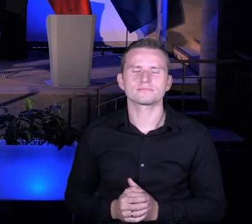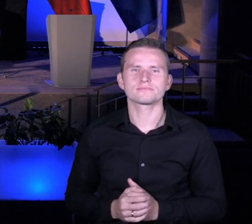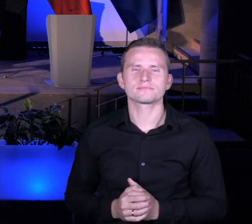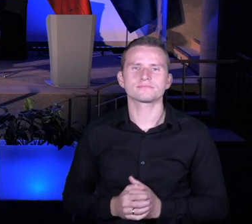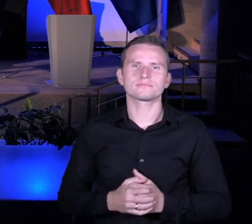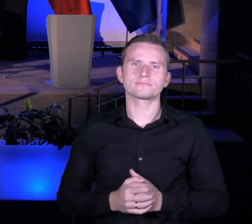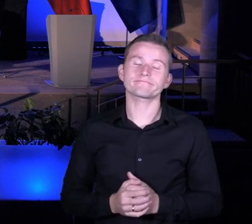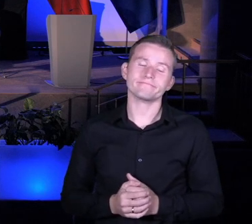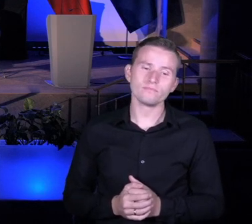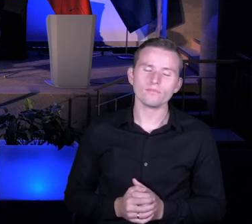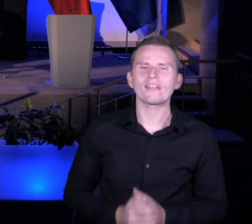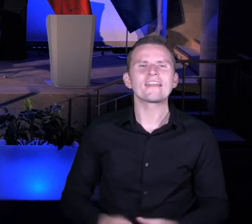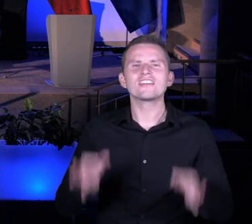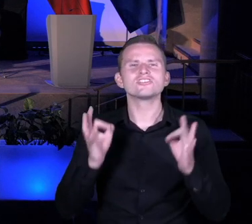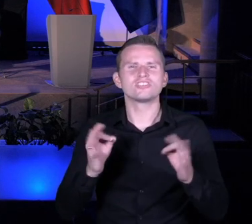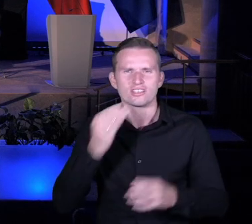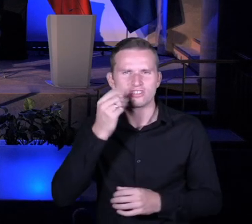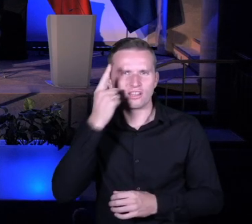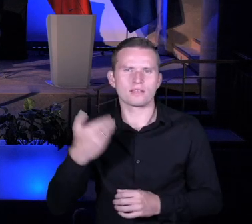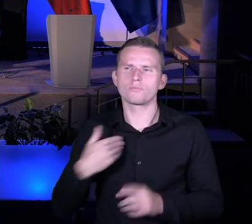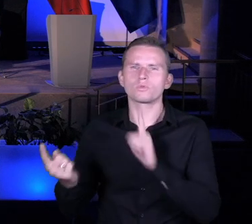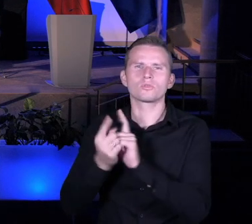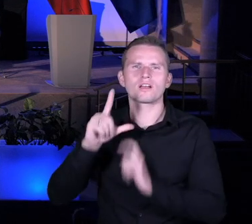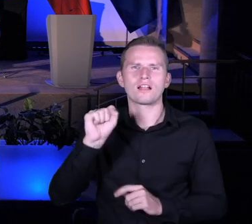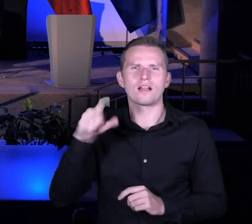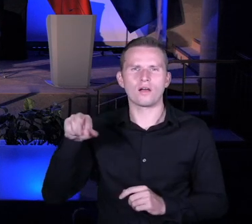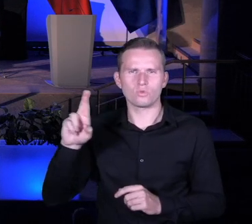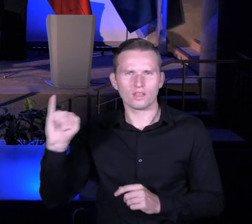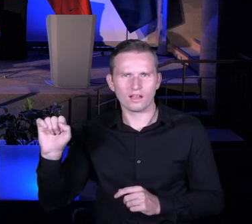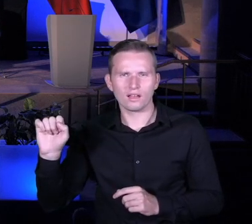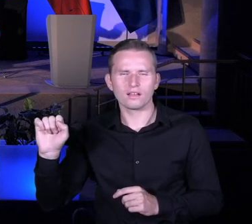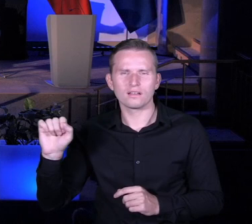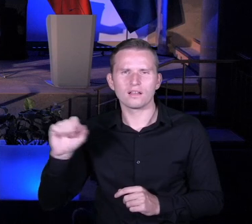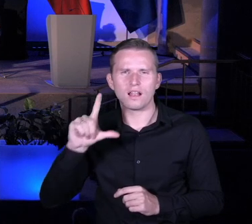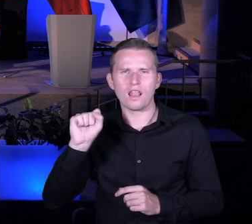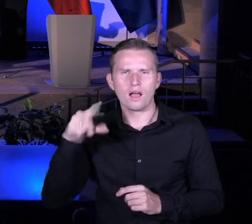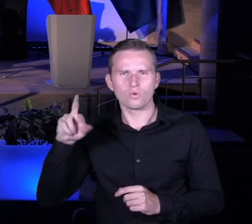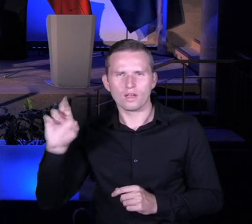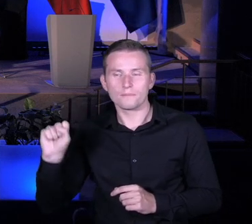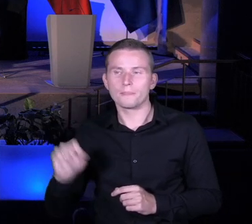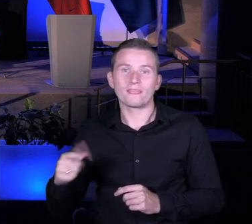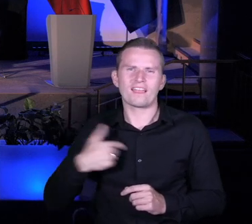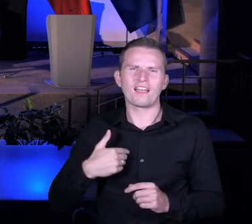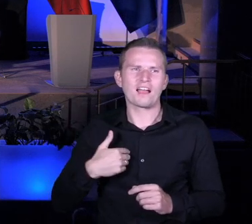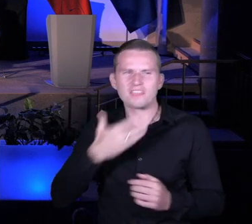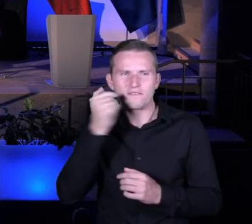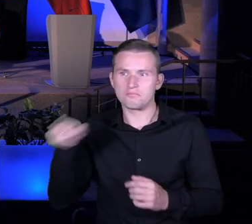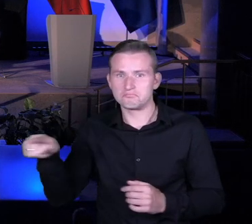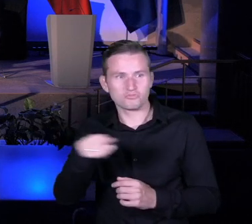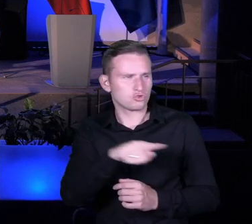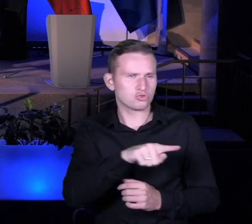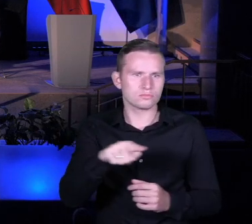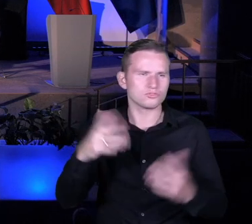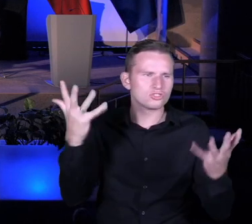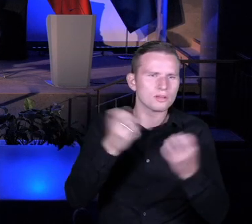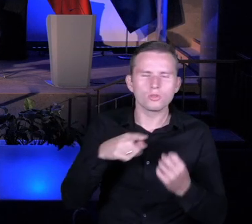Dzisiaj na śniadaniu spotkałam się z Laurą, która ja nie widzę, bo tutaj jest ciemno, ale jeśli jest to tak, to spotkałam się na śniadaniu